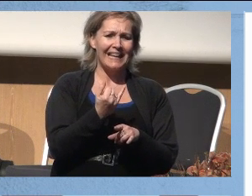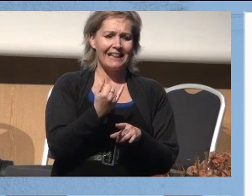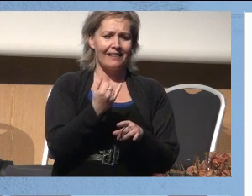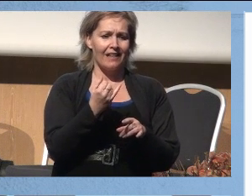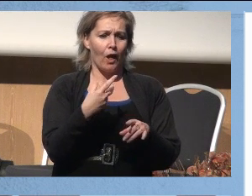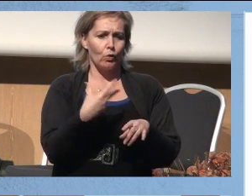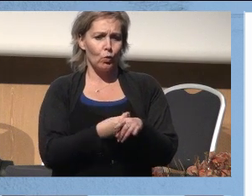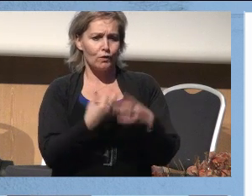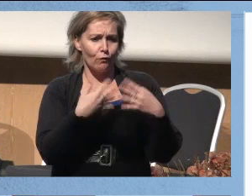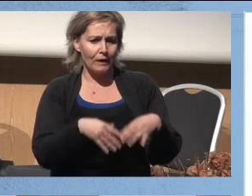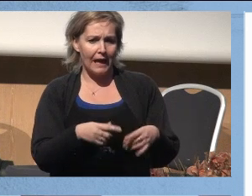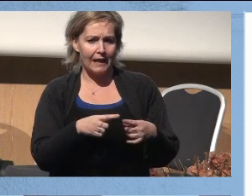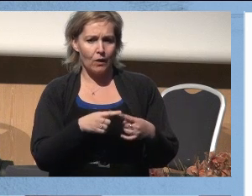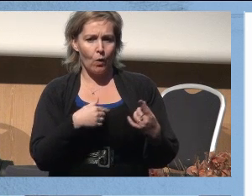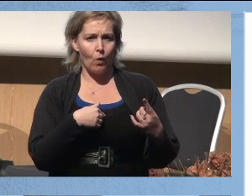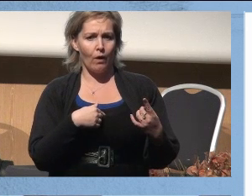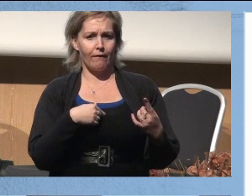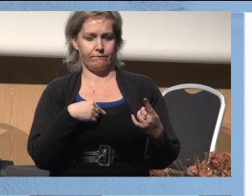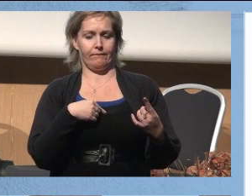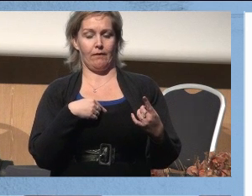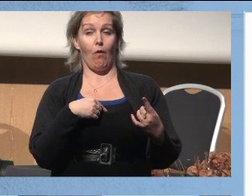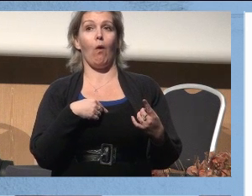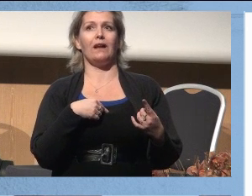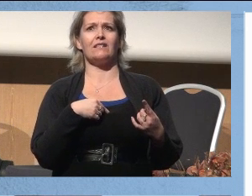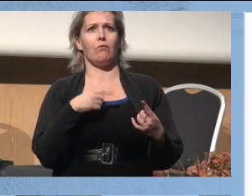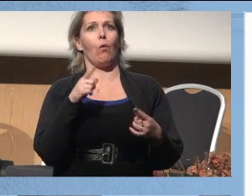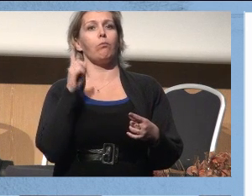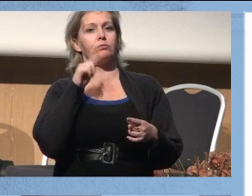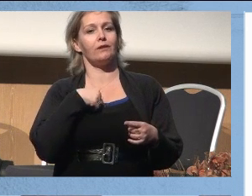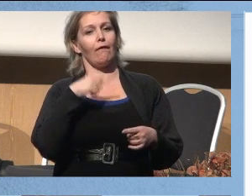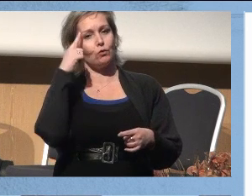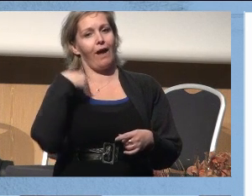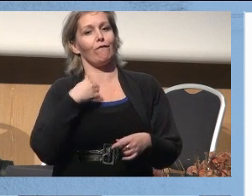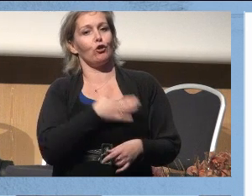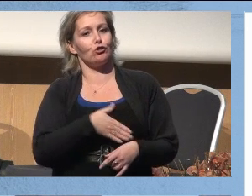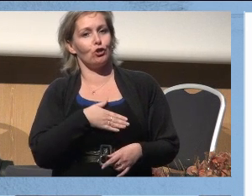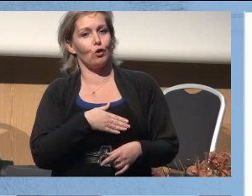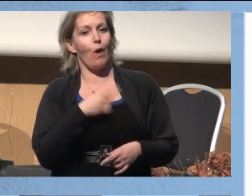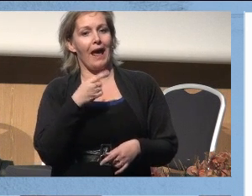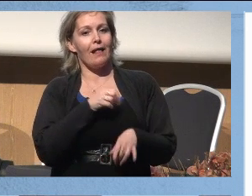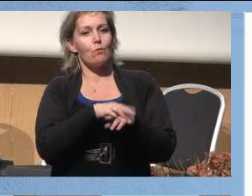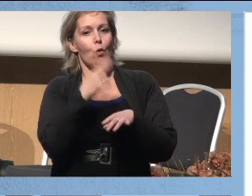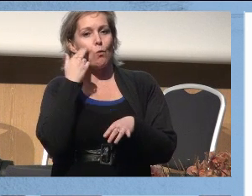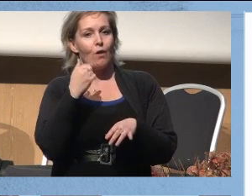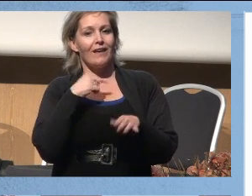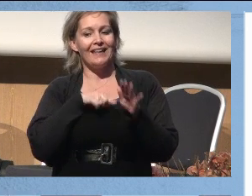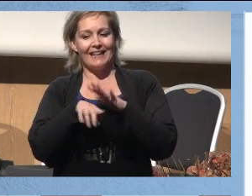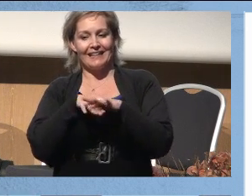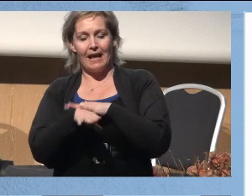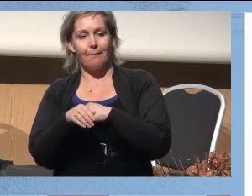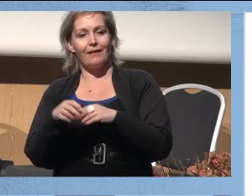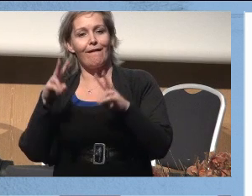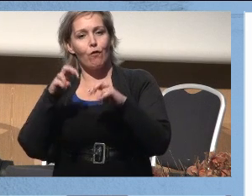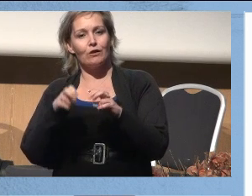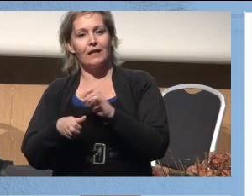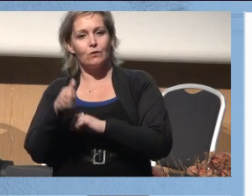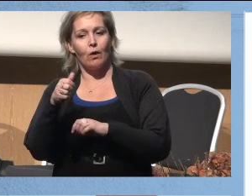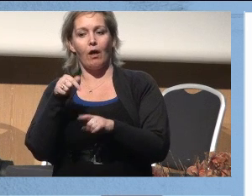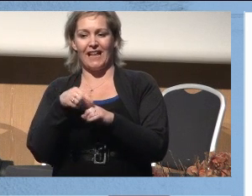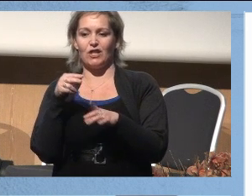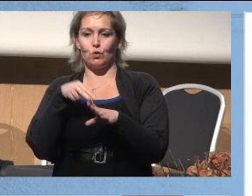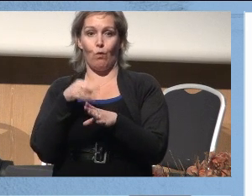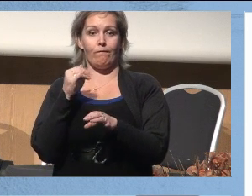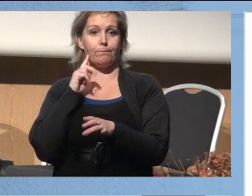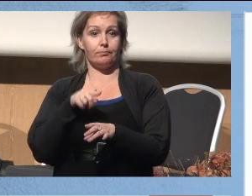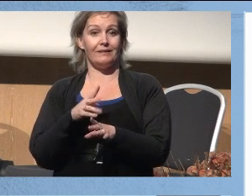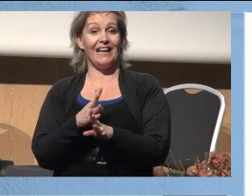virker. Så var jeg dausjuk for jeg skjønte at jeg var syk. Og i løpet av en blodprøve så gikk jeg fra forskningsdirektør til å stå i kø i mottakelsen.